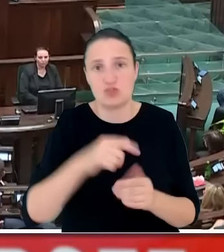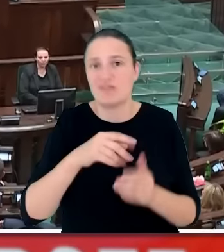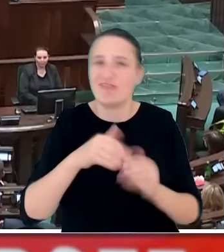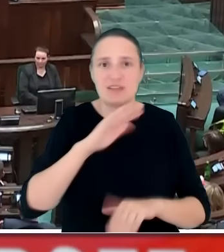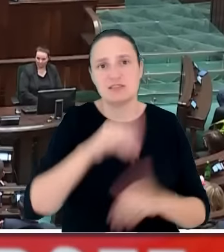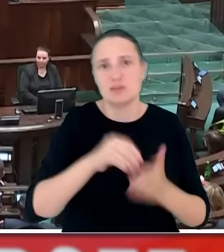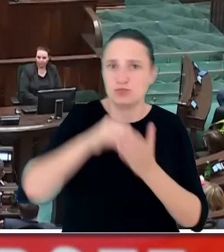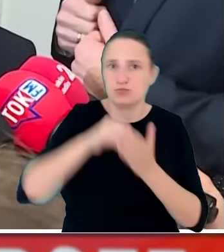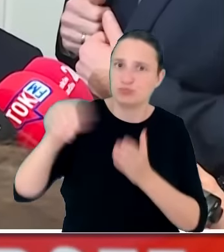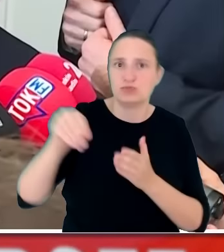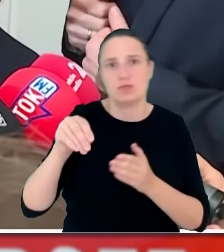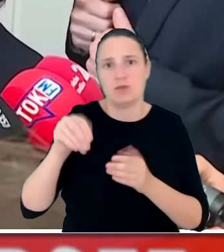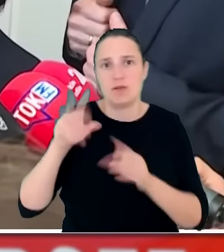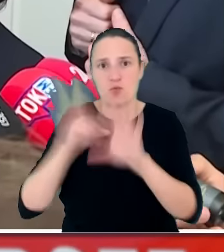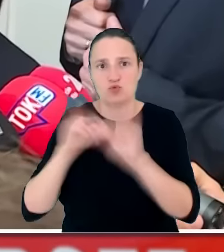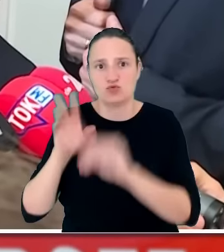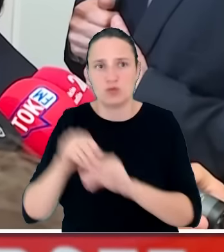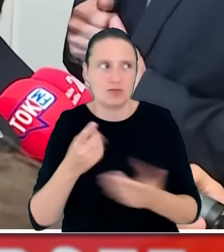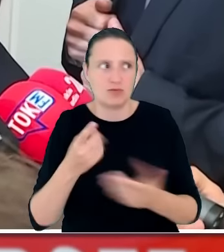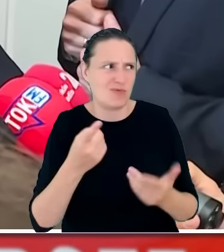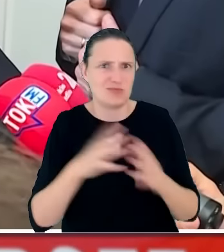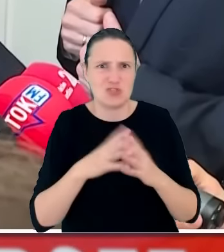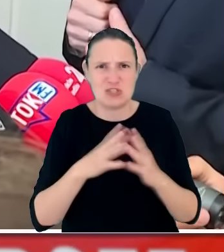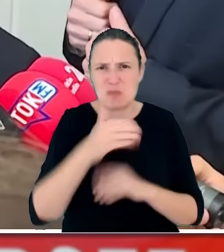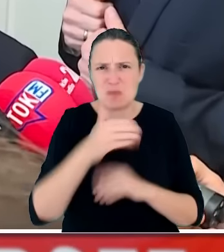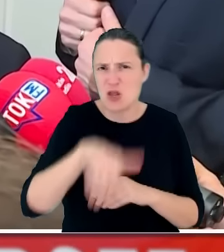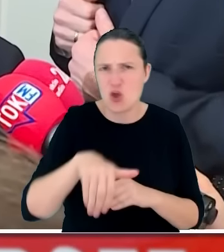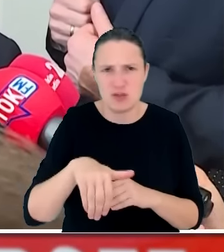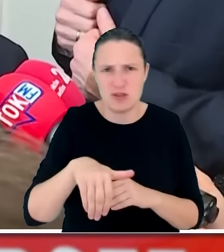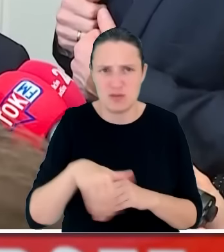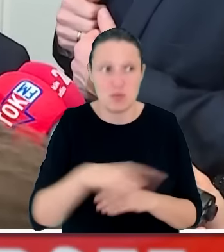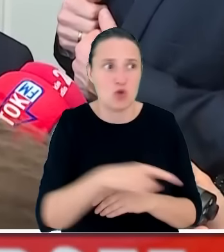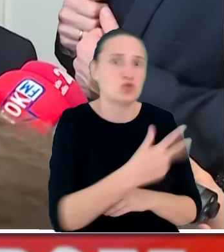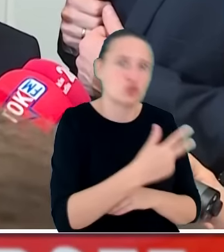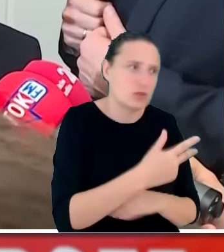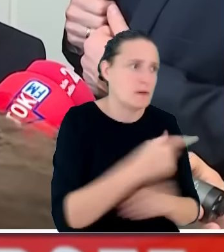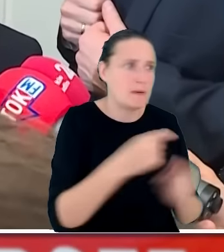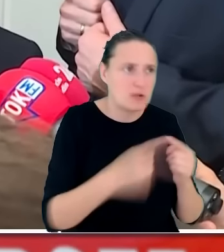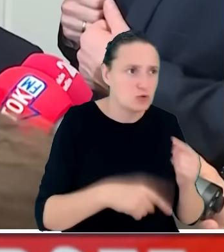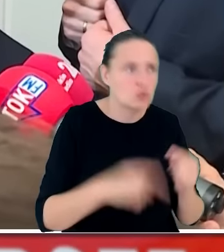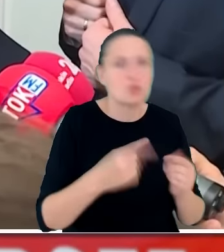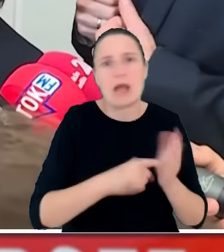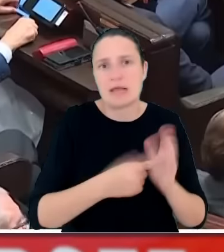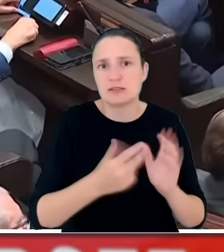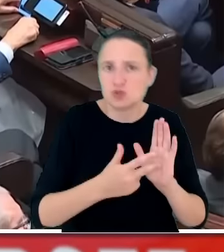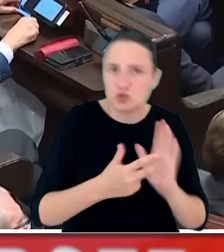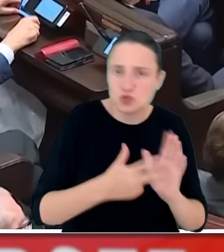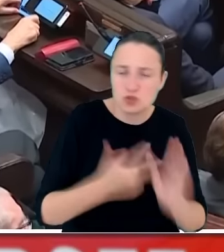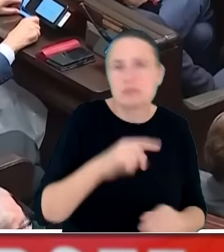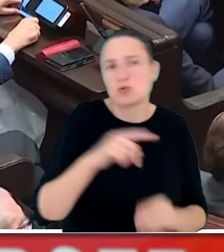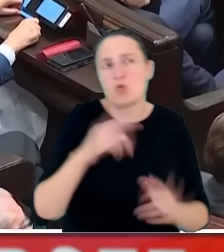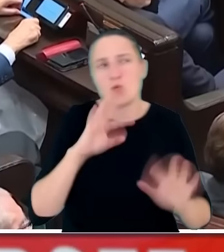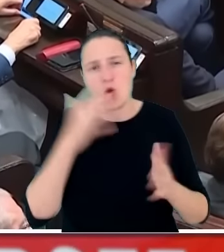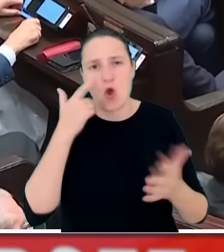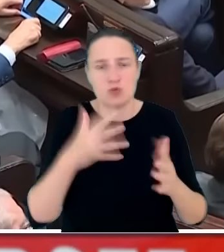Komisja Wyborcza, więc to by było no ponad 10 milionów złotych. To już są bardzo poważne pieniądze, a następnie również